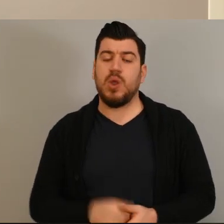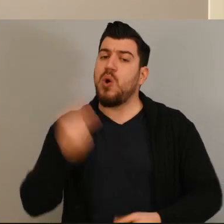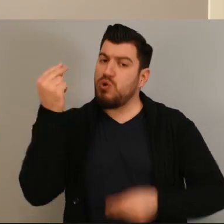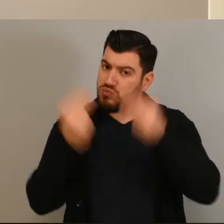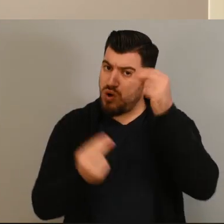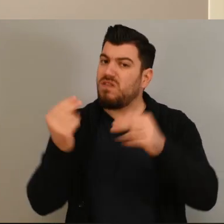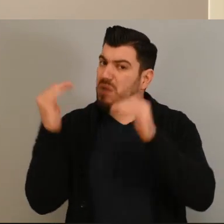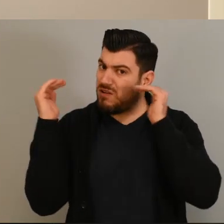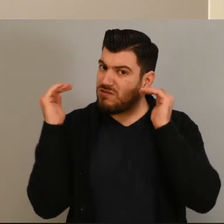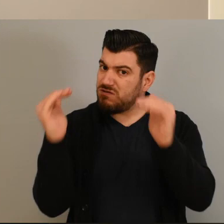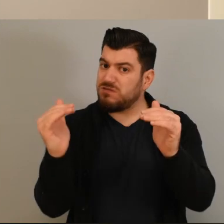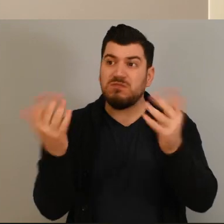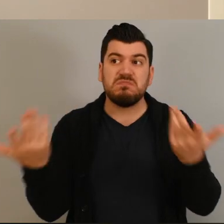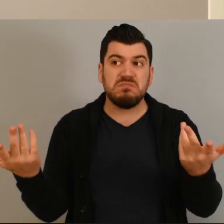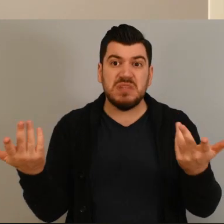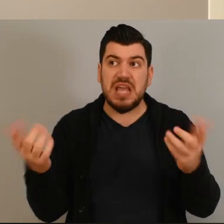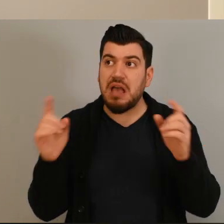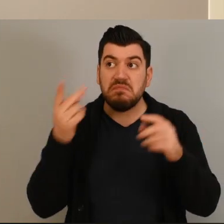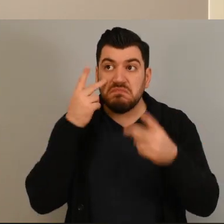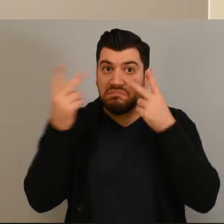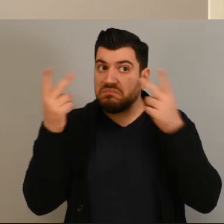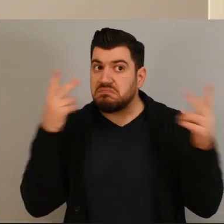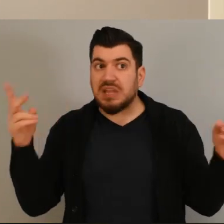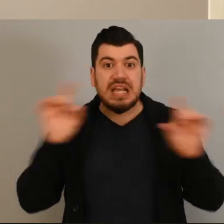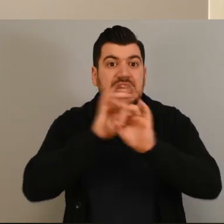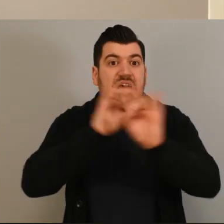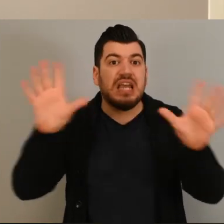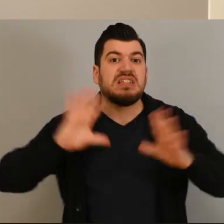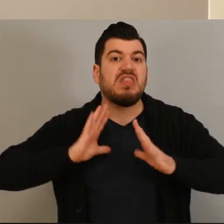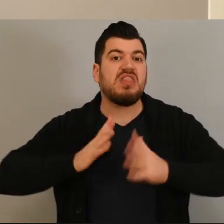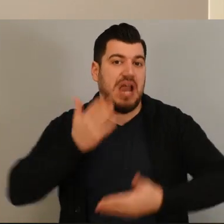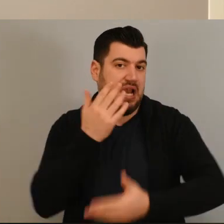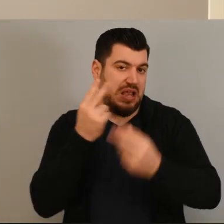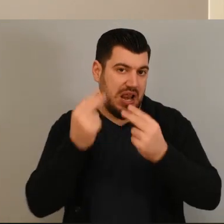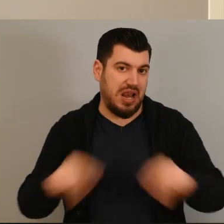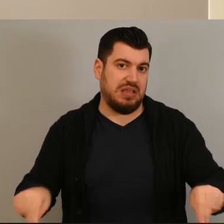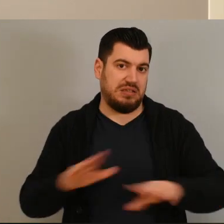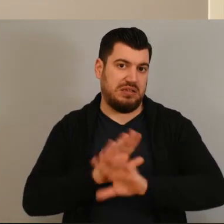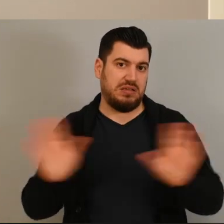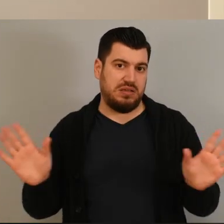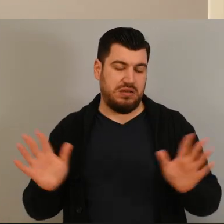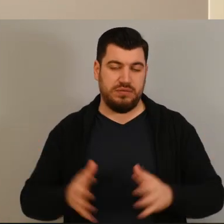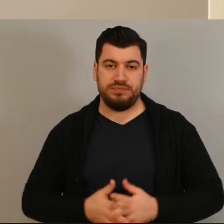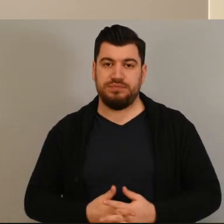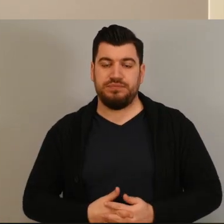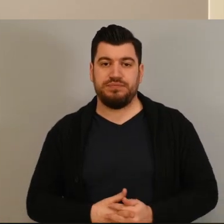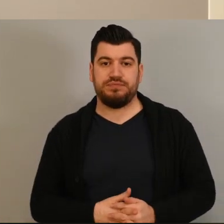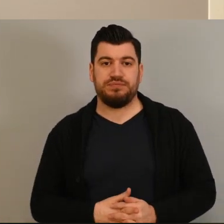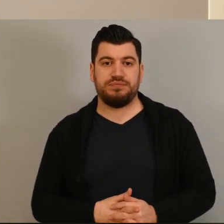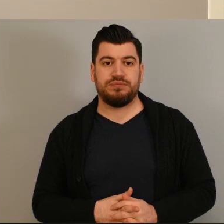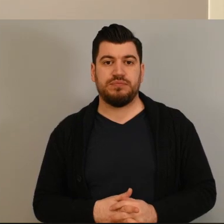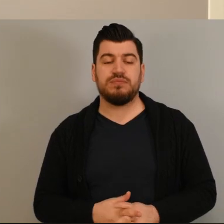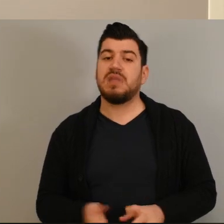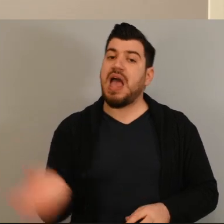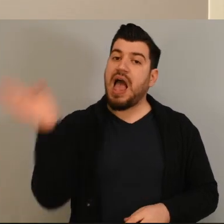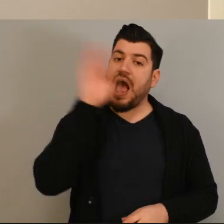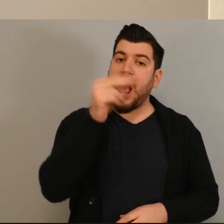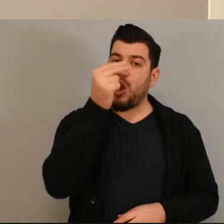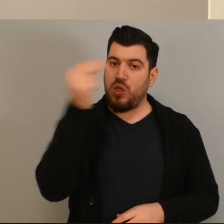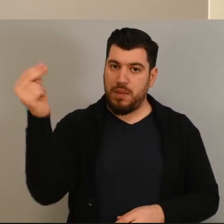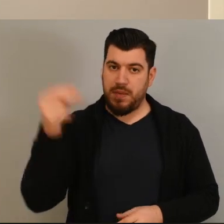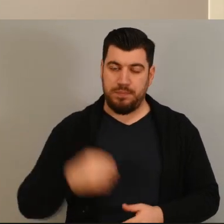Το πρόβλημα λοιπόν συνεχίζεται και δεν φαίνεται να θέλει κανείς να το λύσει πόσο μάλλον να το αναδείξει.